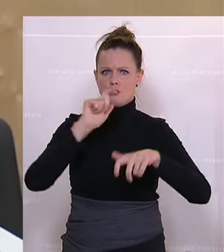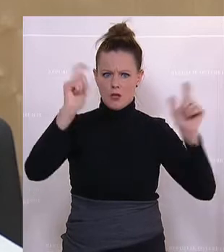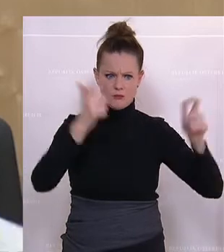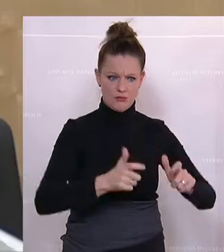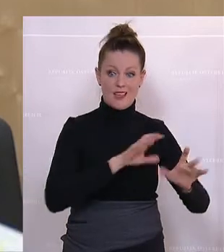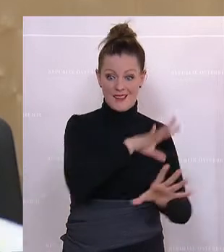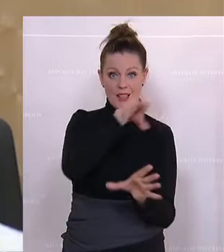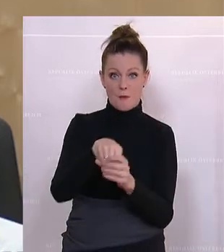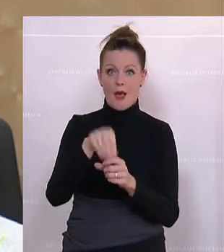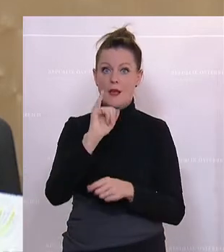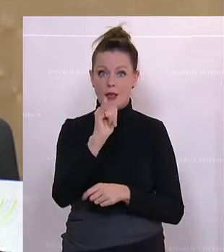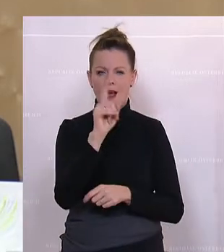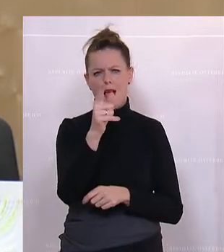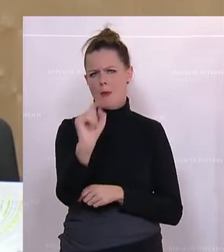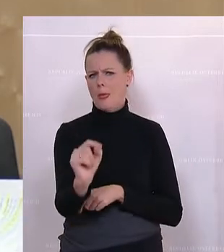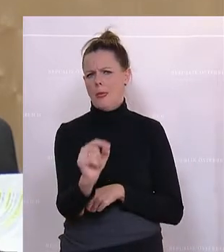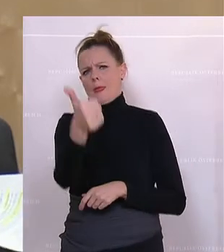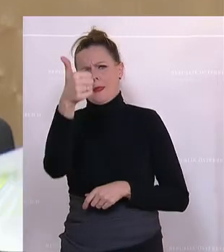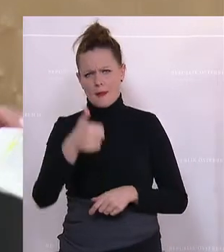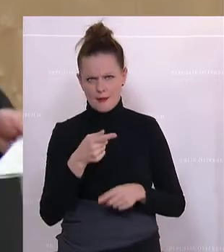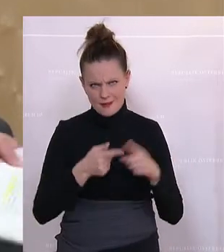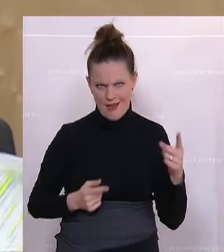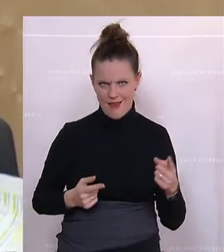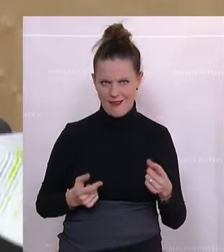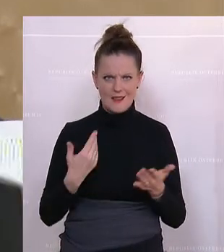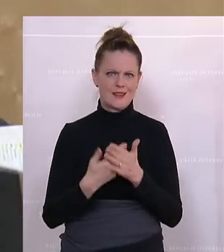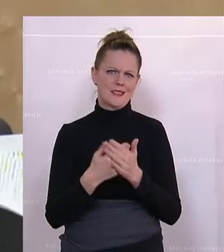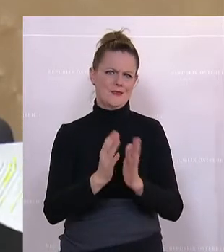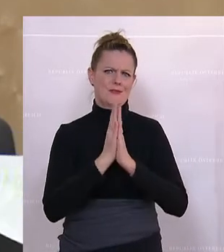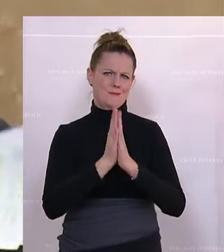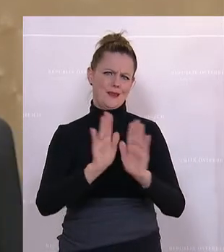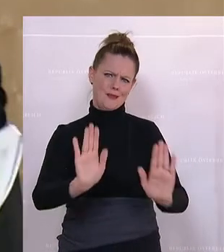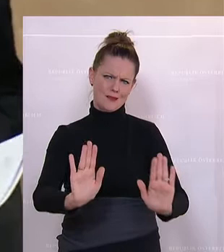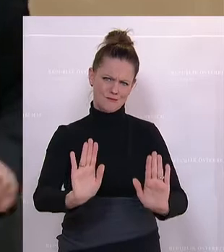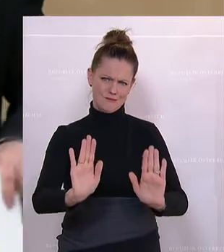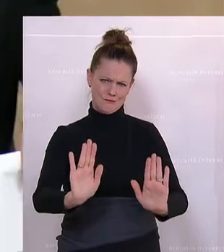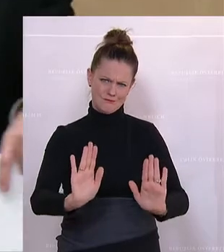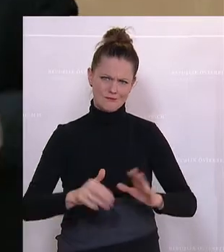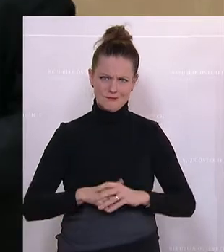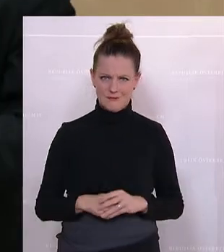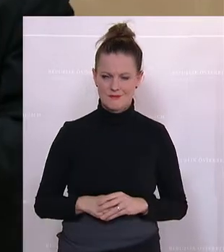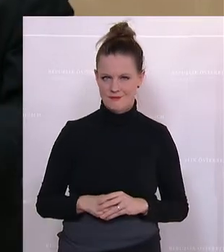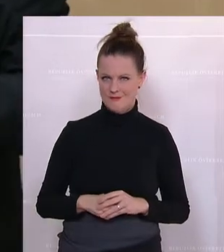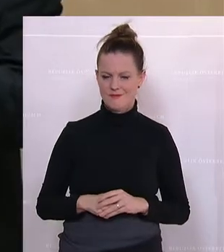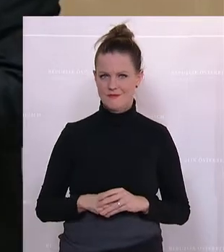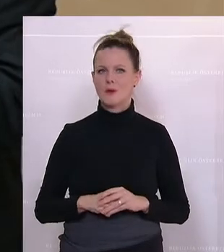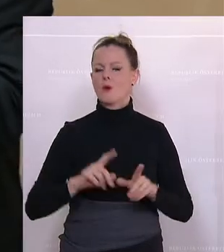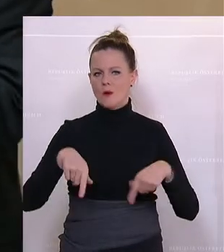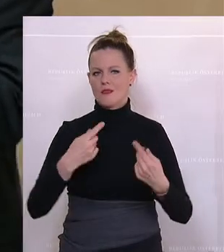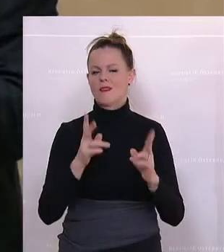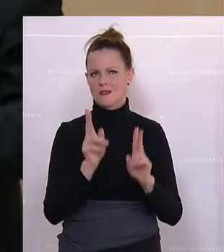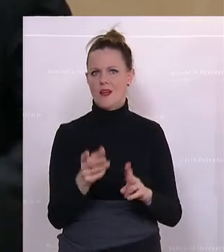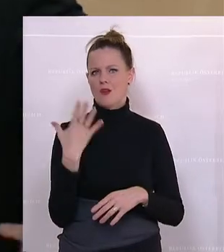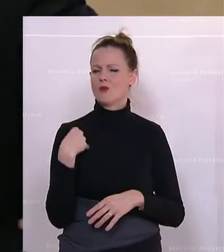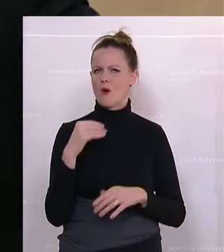zwar auch vorkommt, aber ein sehr kleiner Teil ist davon. Also, bleiben Sie pitchen, bleiben Sie pitchen am Boden und dann können wir uns